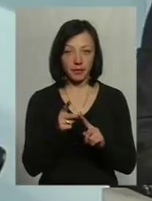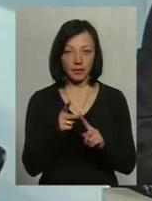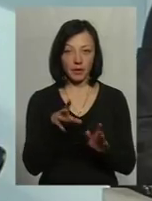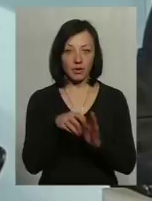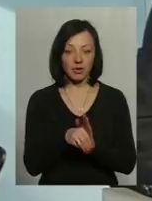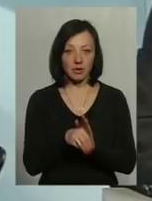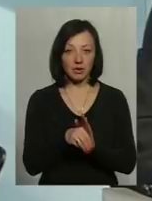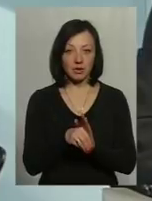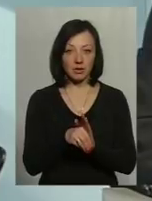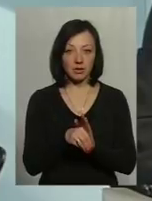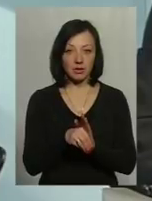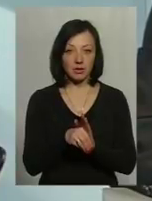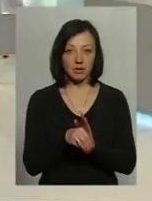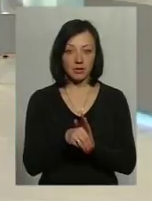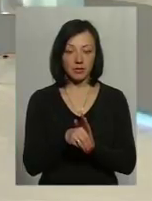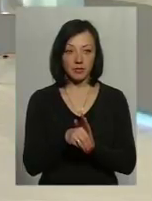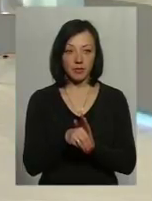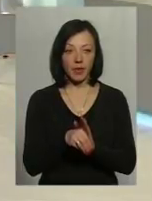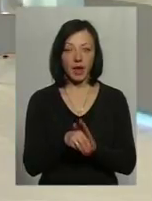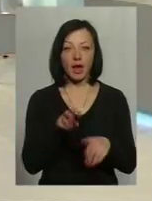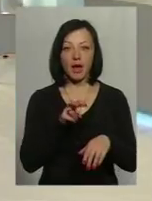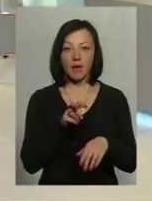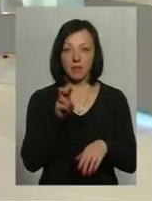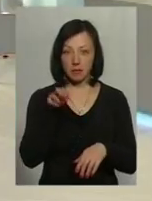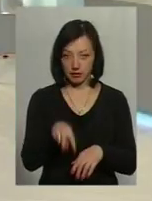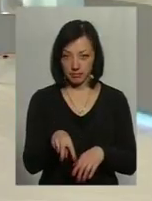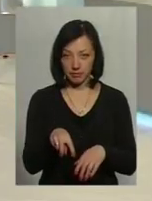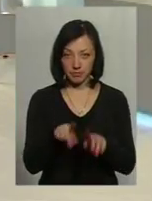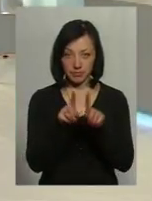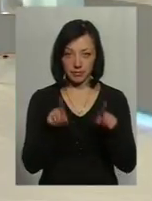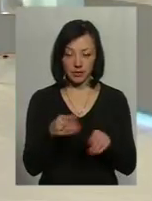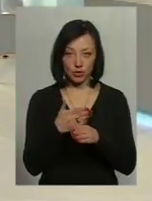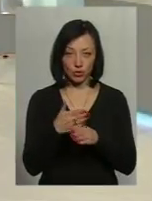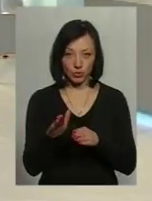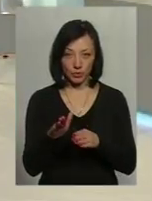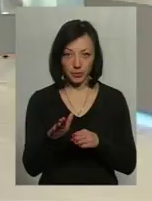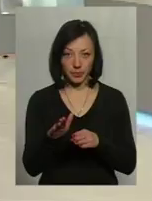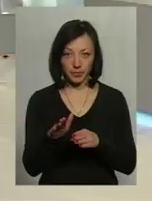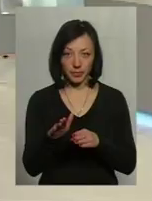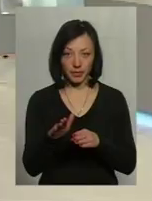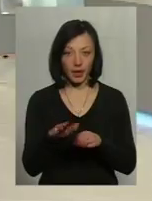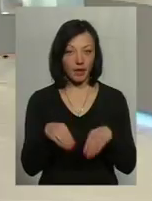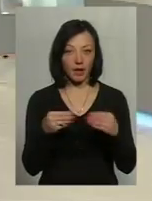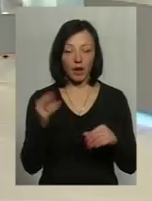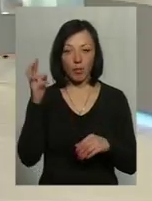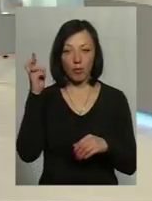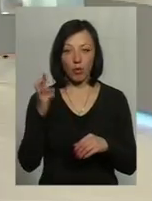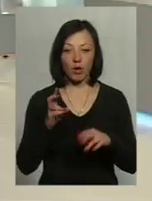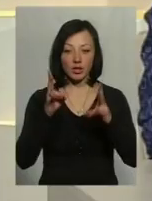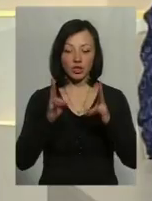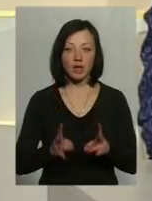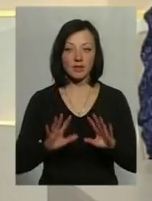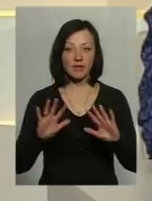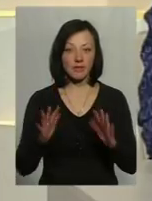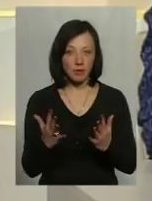входить лікарняний, частково. Так. Не дай Бог, якщо випадок, по